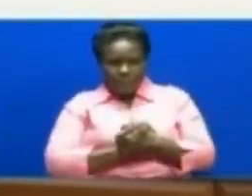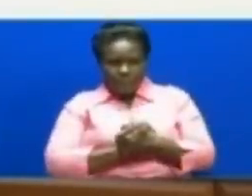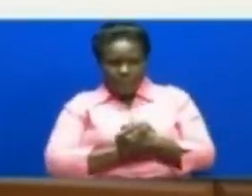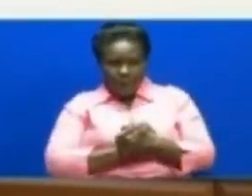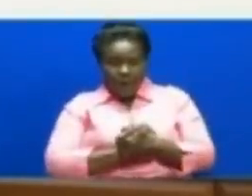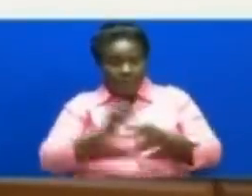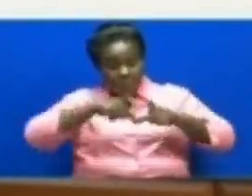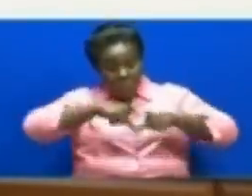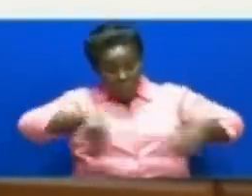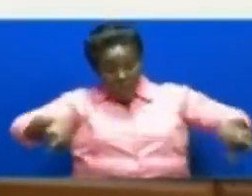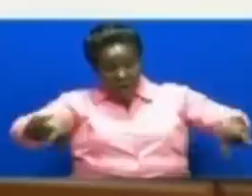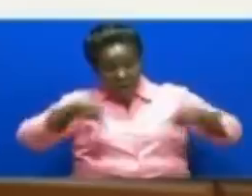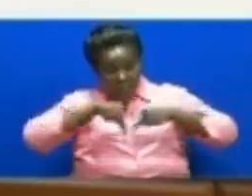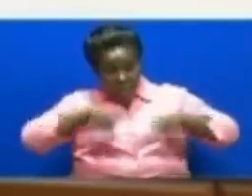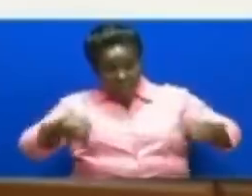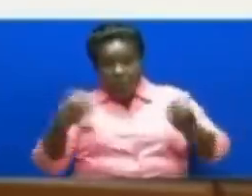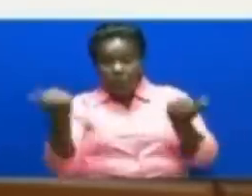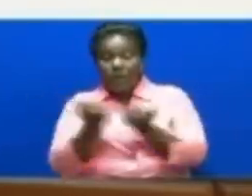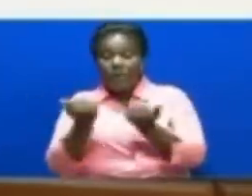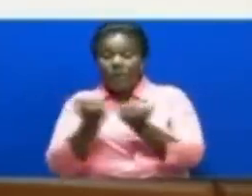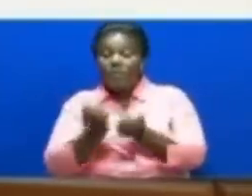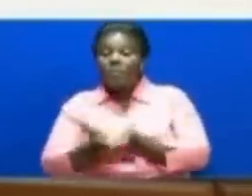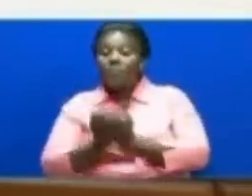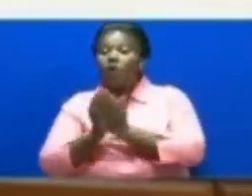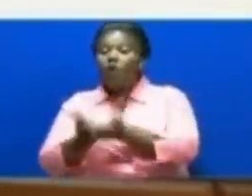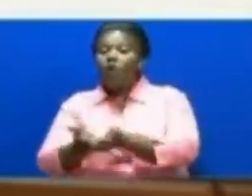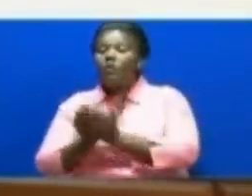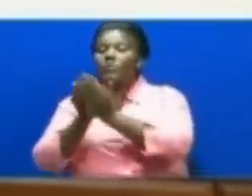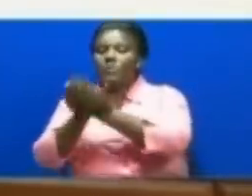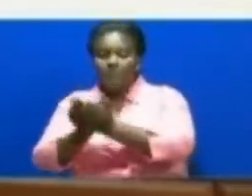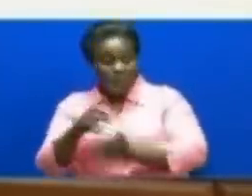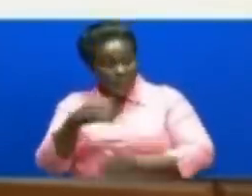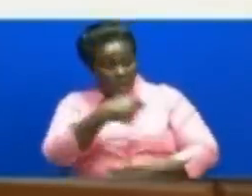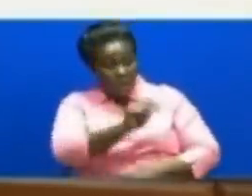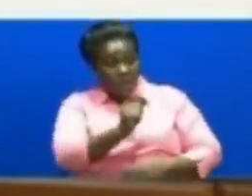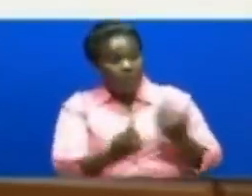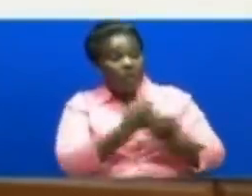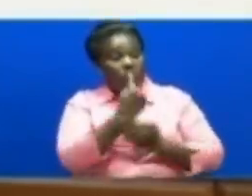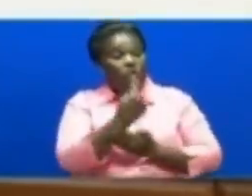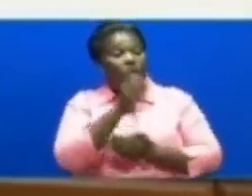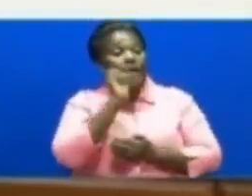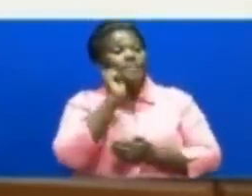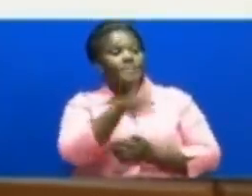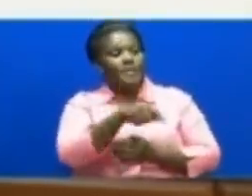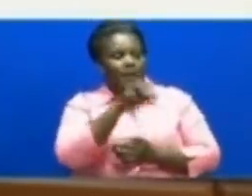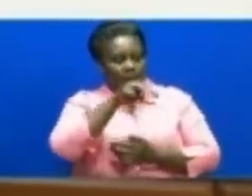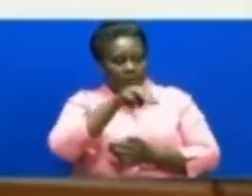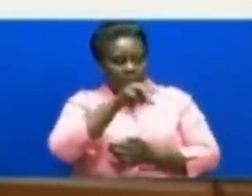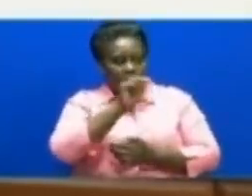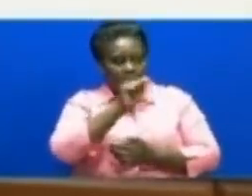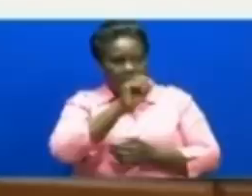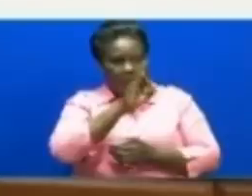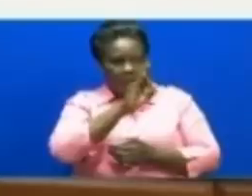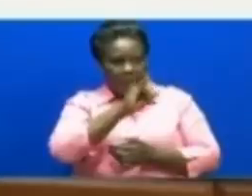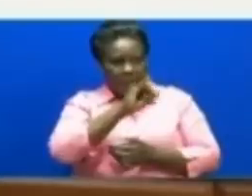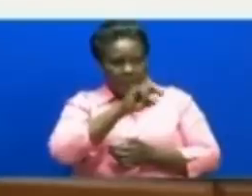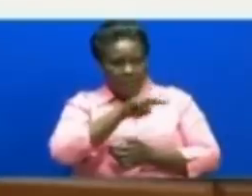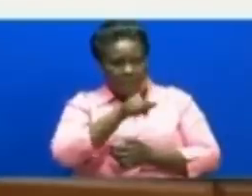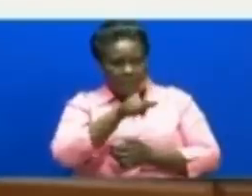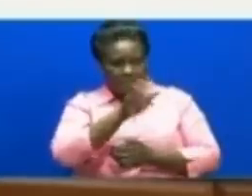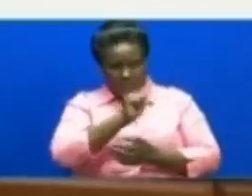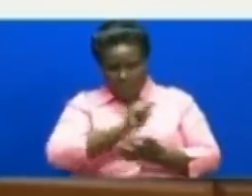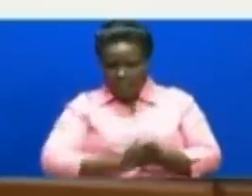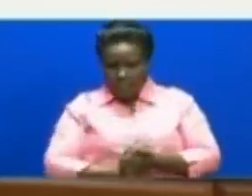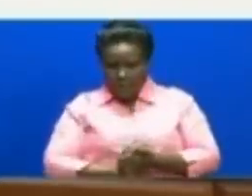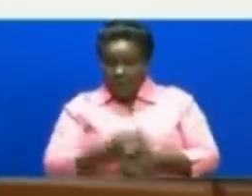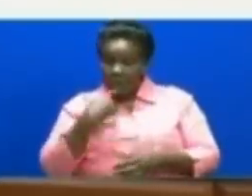Wapo kulema finger mkwani ringa Sasa wakaniereza kwa amba tumepata kweli o changamoto Na tukua naompa